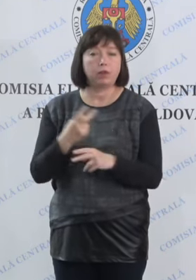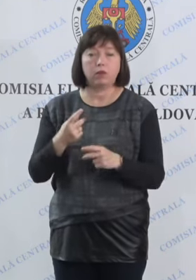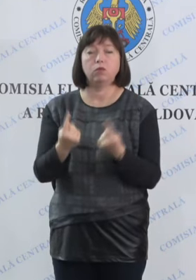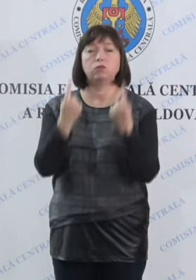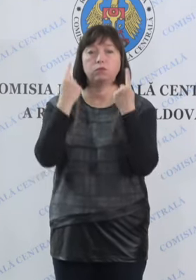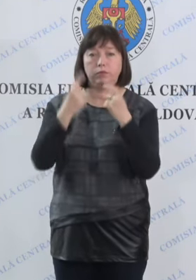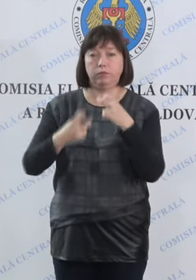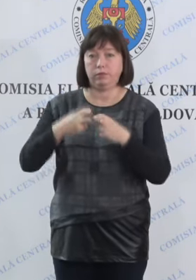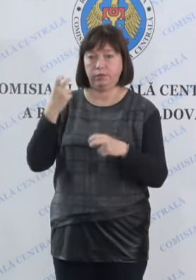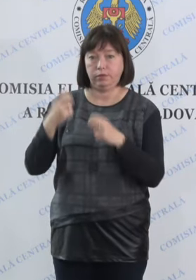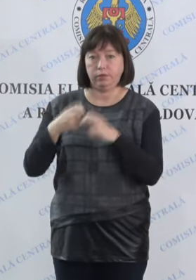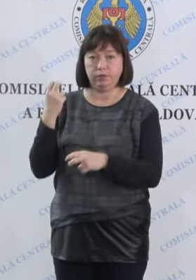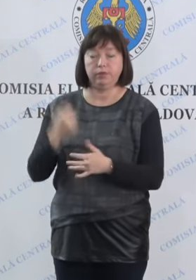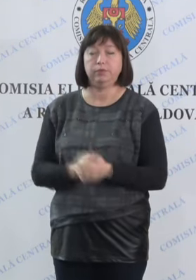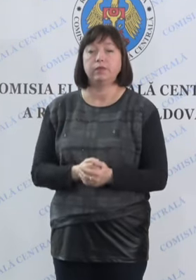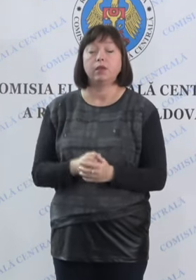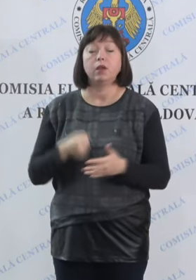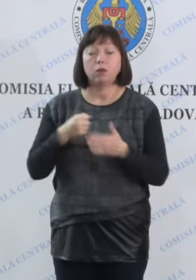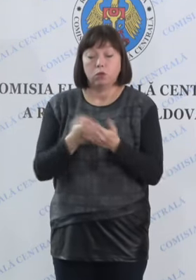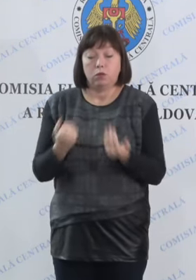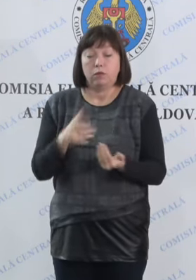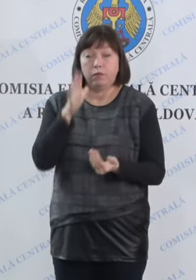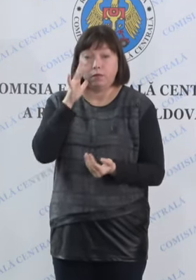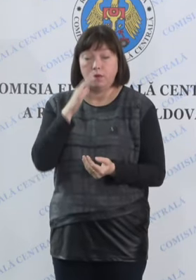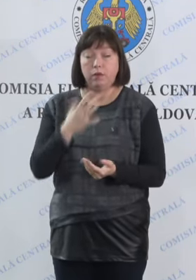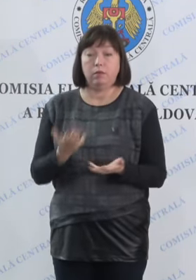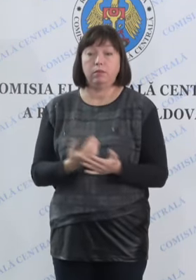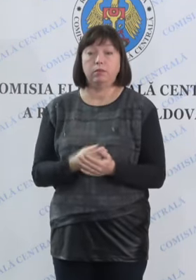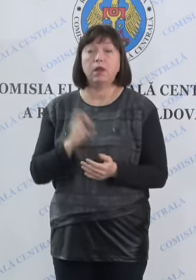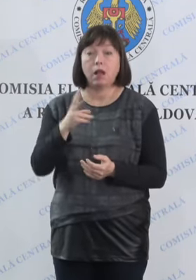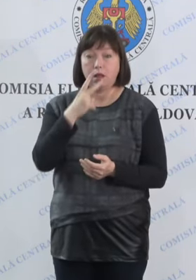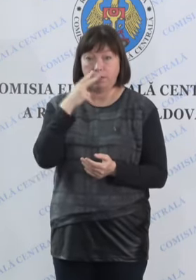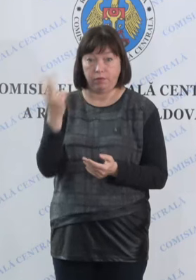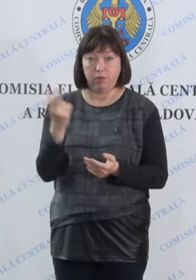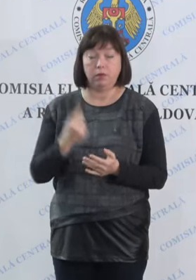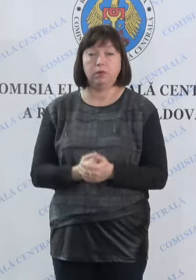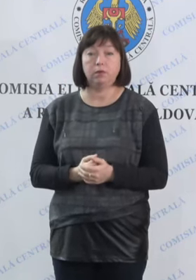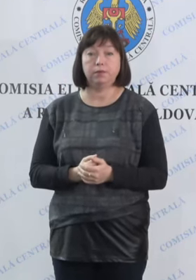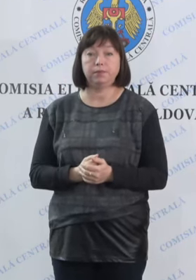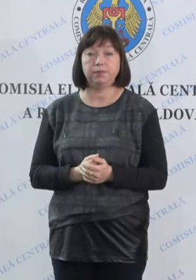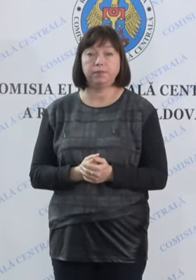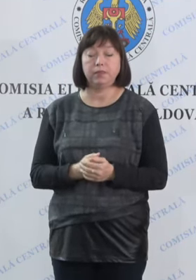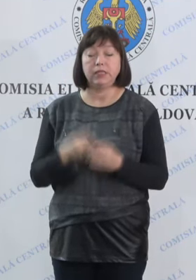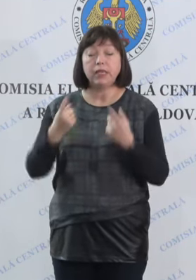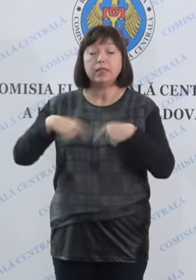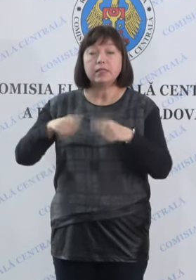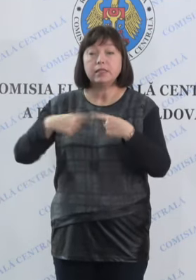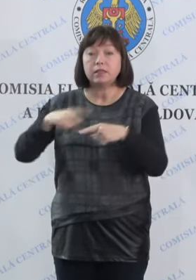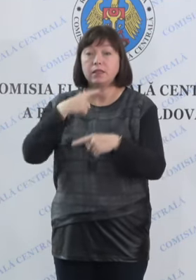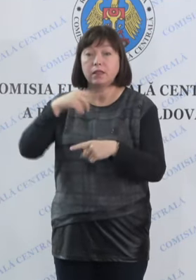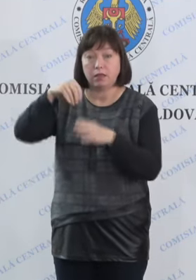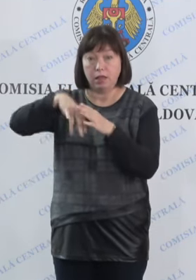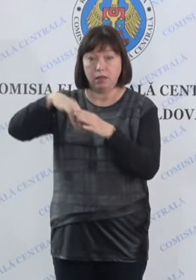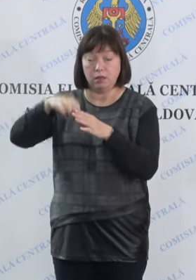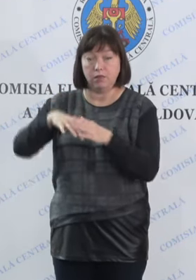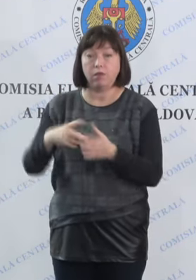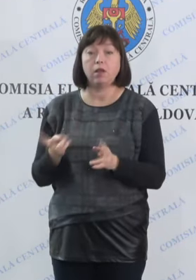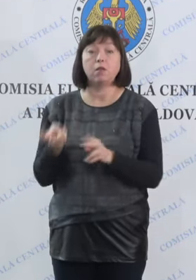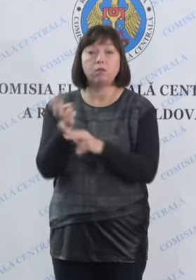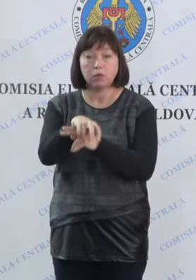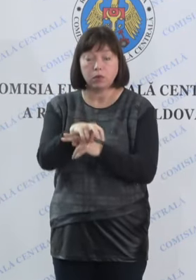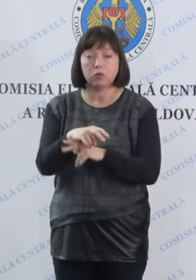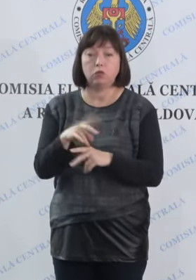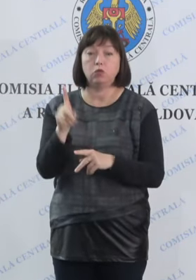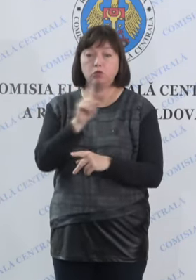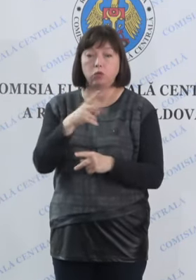majore. Până la această oră, precum vedeți, în secțiile de votare s-au prezentat